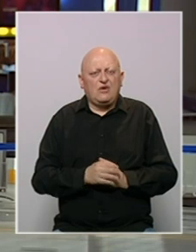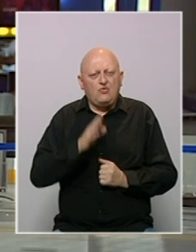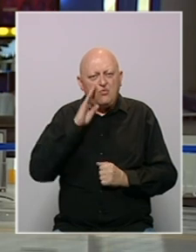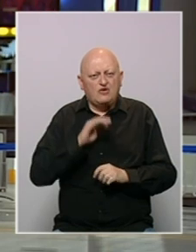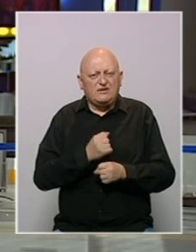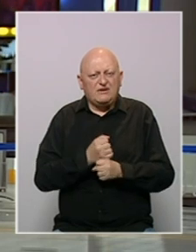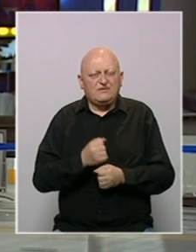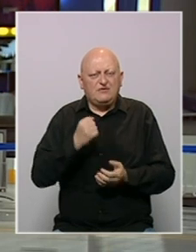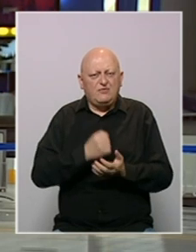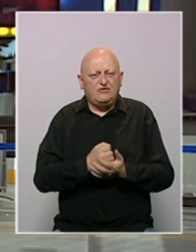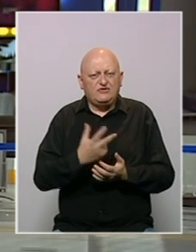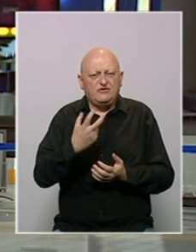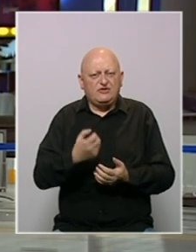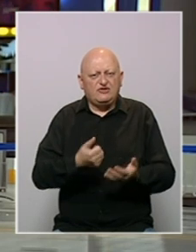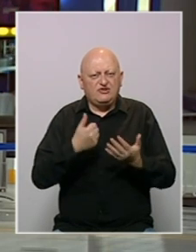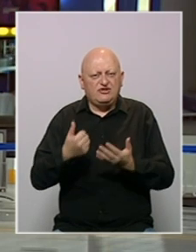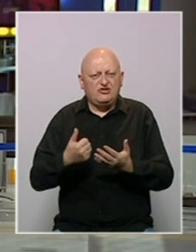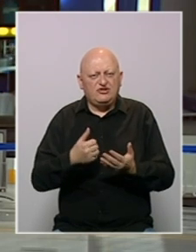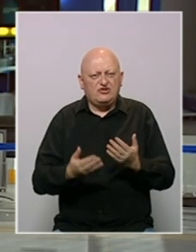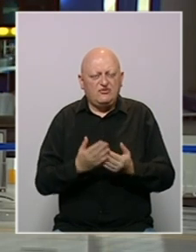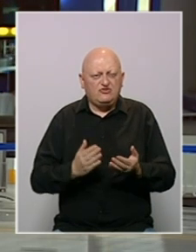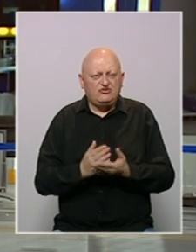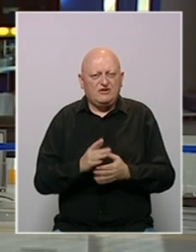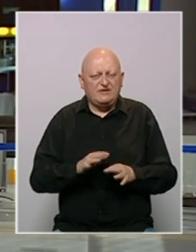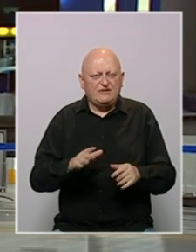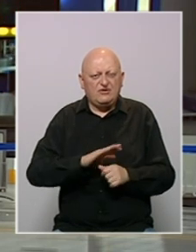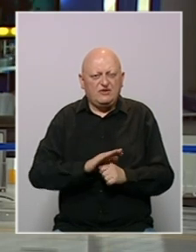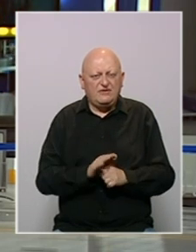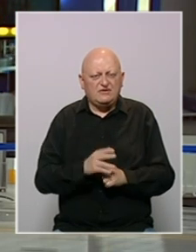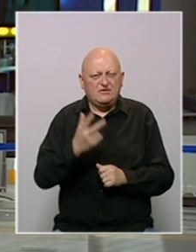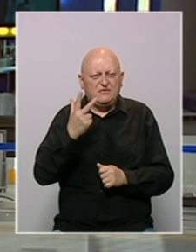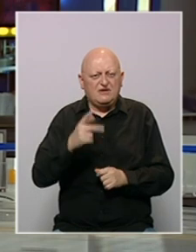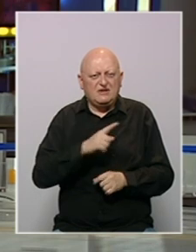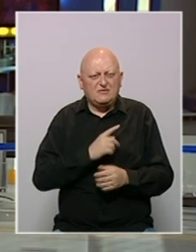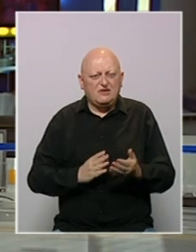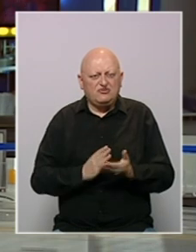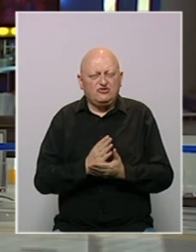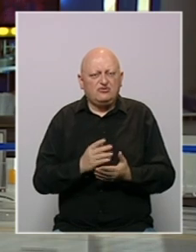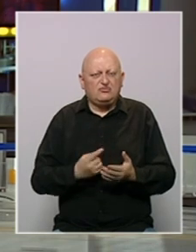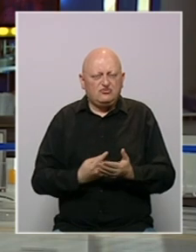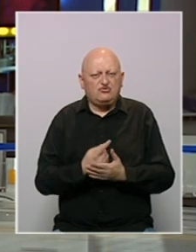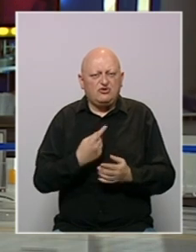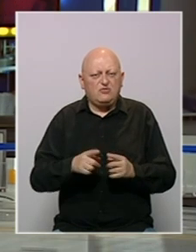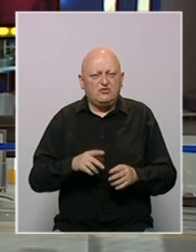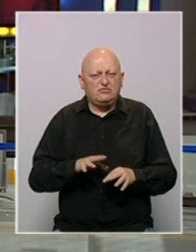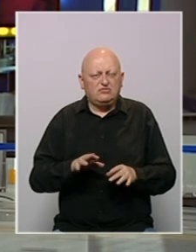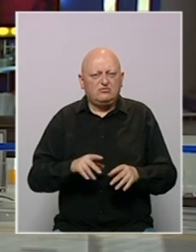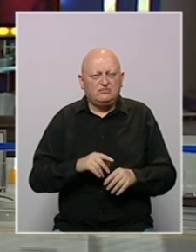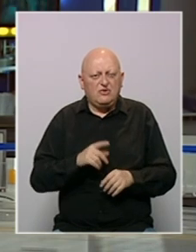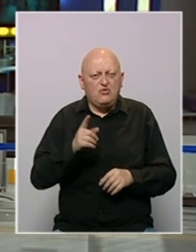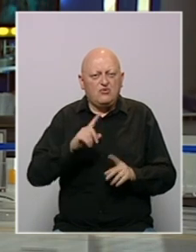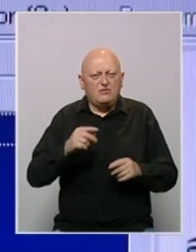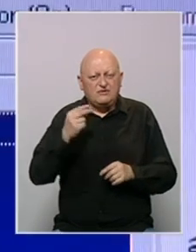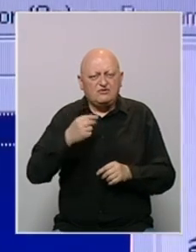U BiH je potvrđeno 366 novih slučajeva zaraze koronavirusom i tri smrtna slučaja od posjedica zaraze.